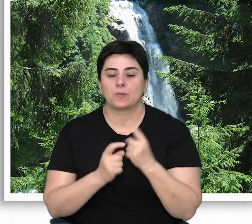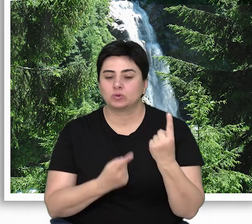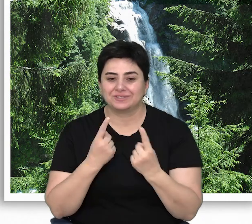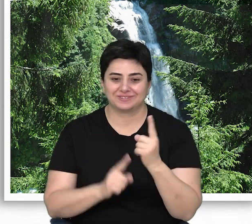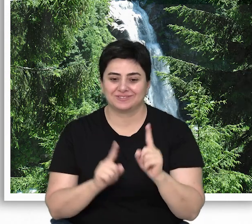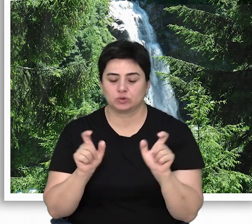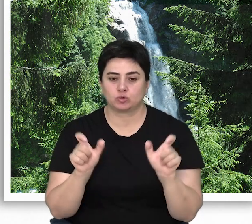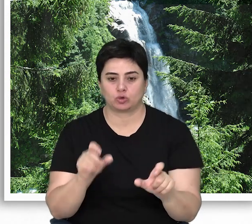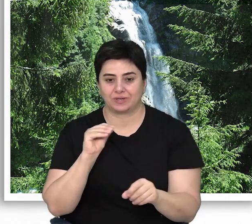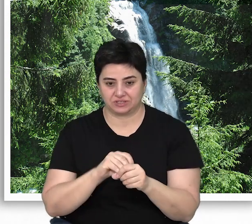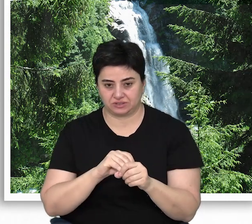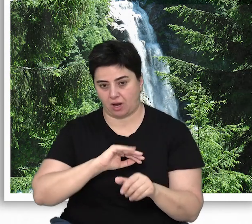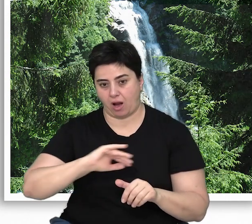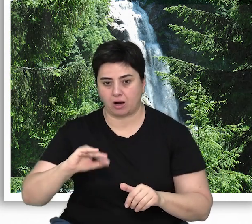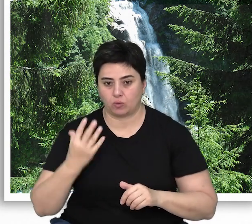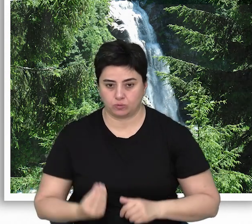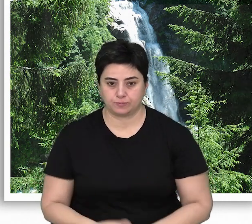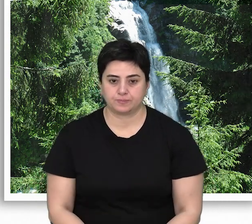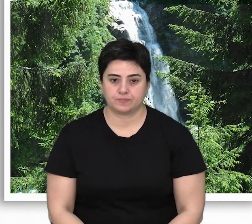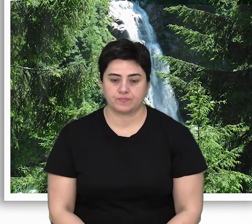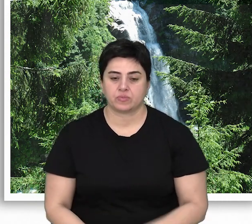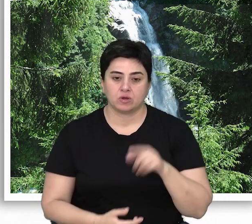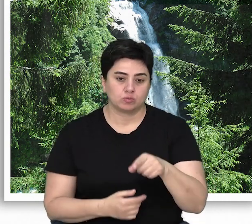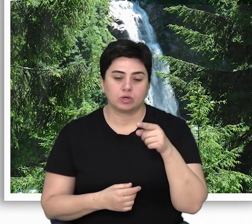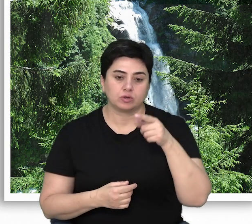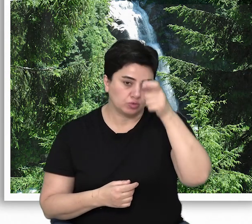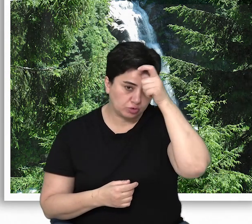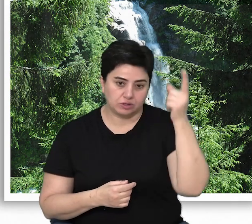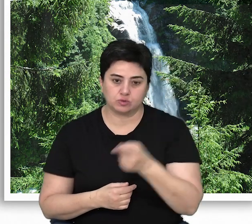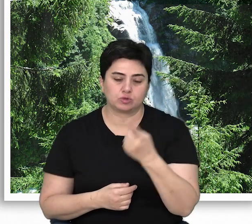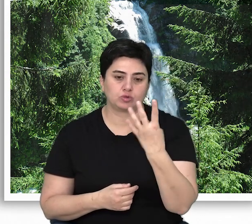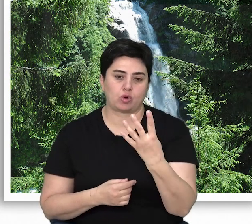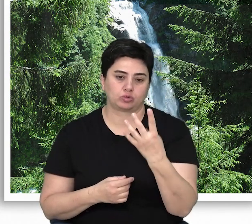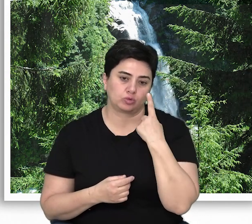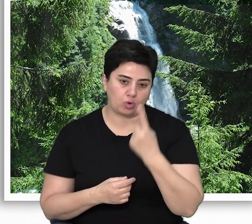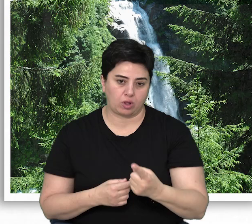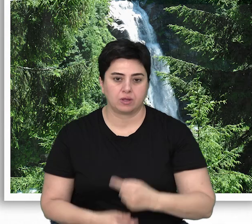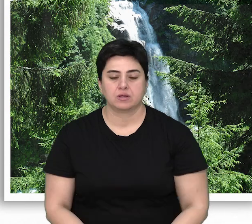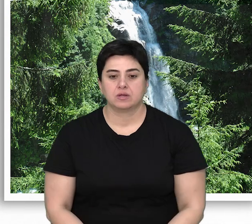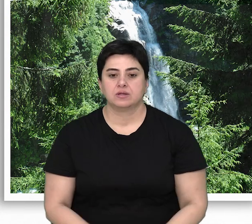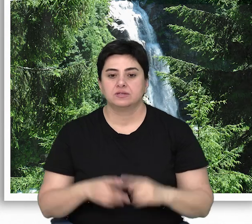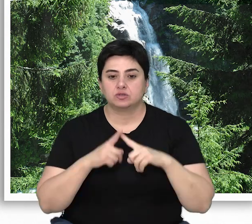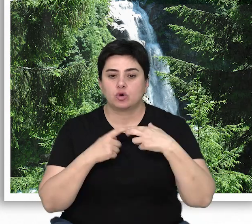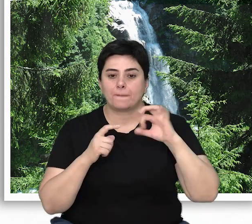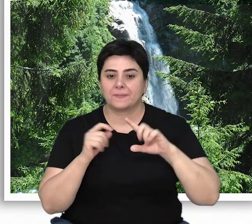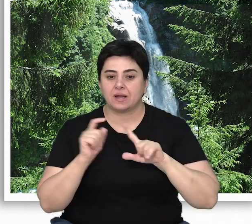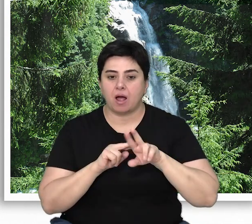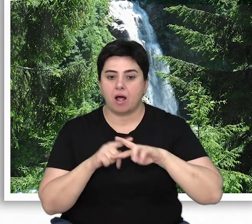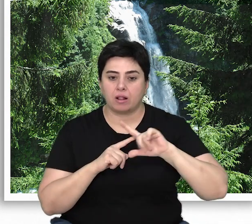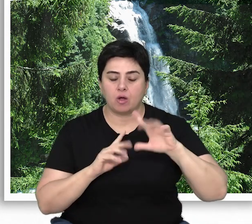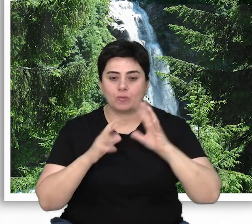biyolojik çeşitliliğin korunması için ayrılmış durumda. Bu oran Türkiye'de yüzde 4 civarında. Tropikal